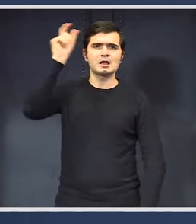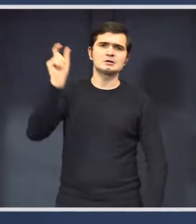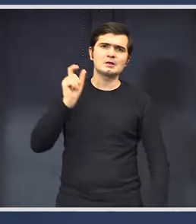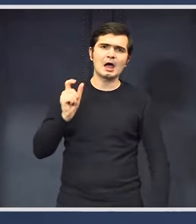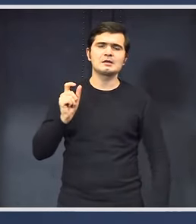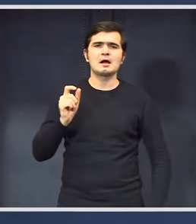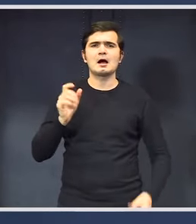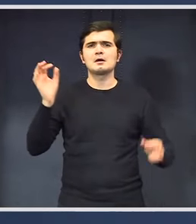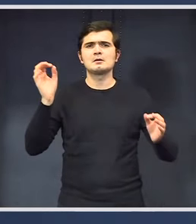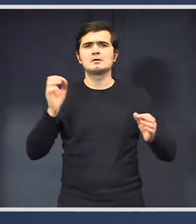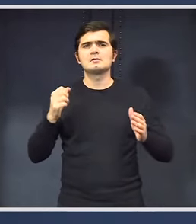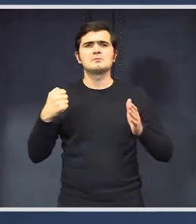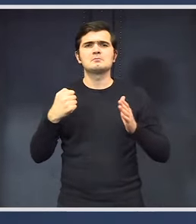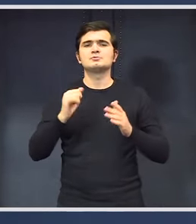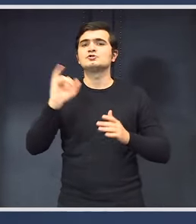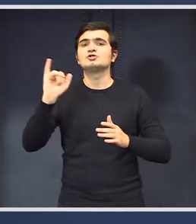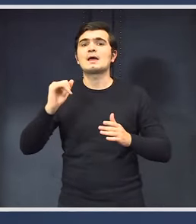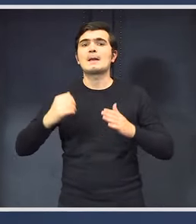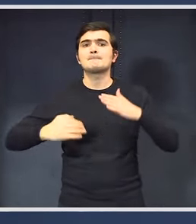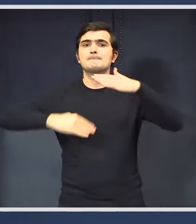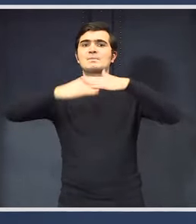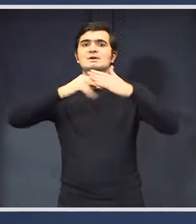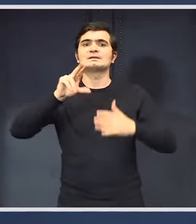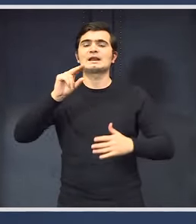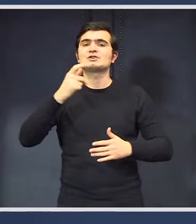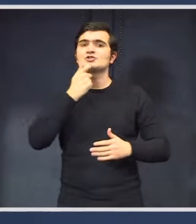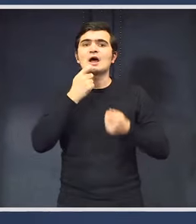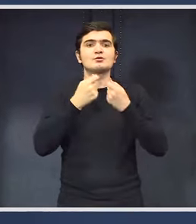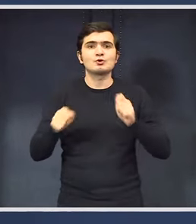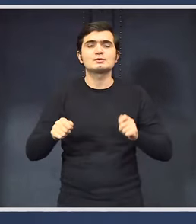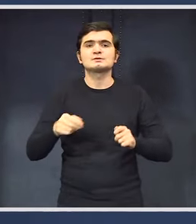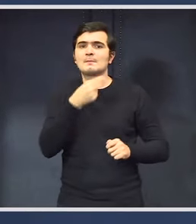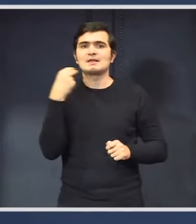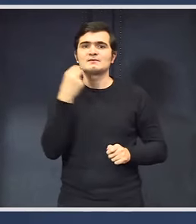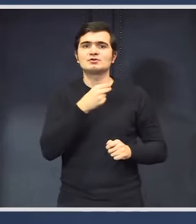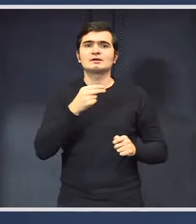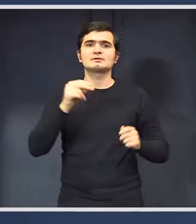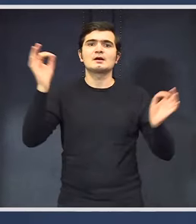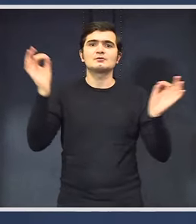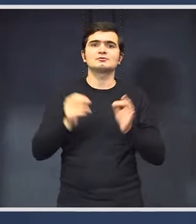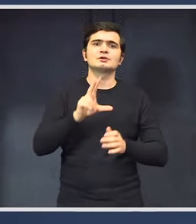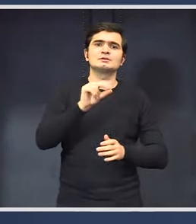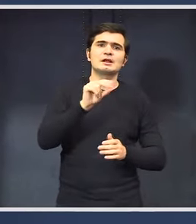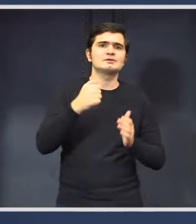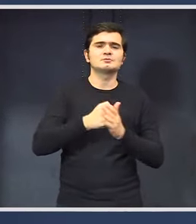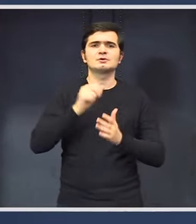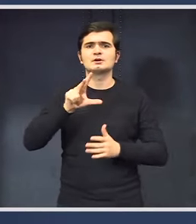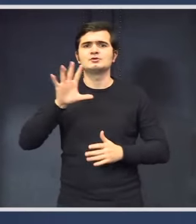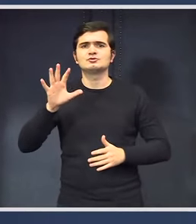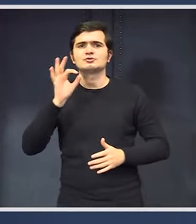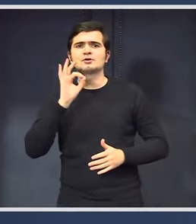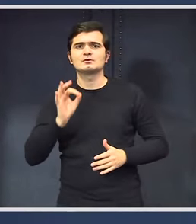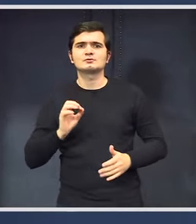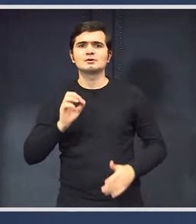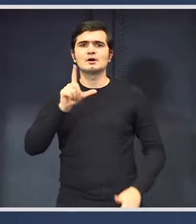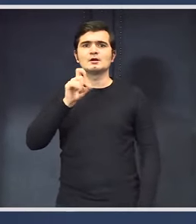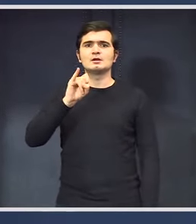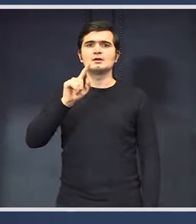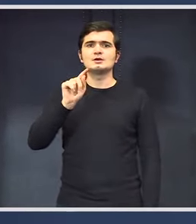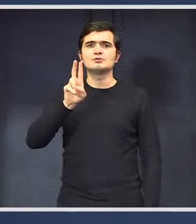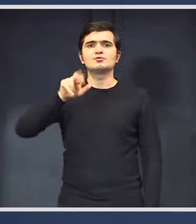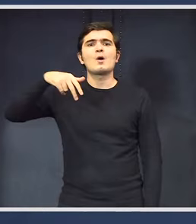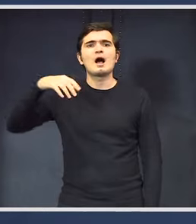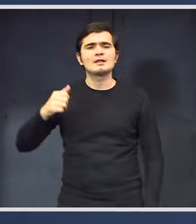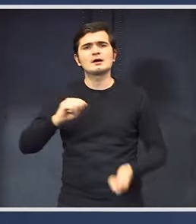ține până în 30 de ani, nici nu doar studenții, beneficiază de o reducere între 30 și 50%. Lituania, studenții lituanieni sau din oricare